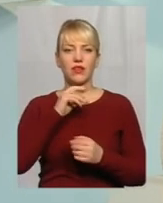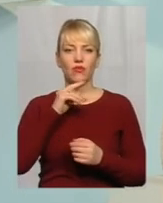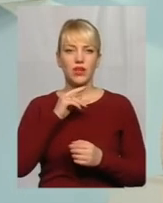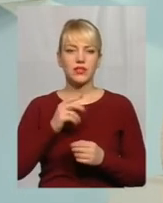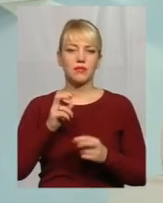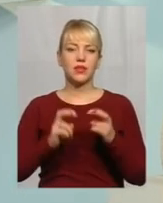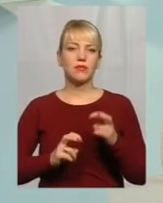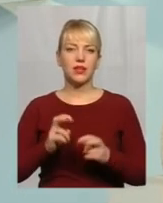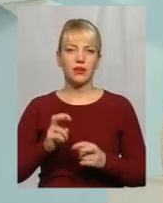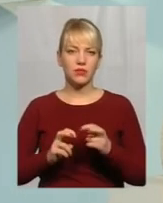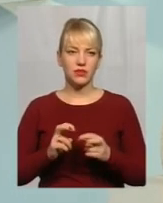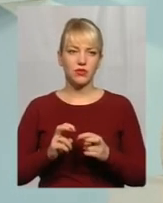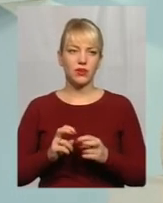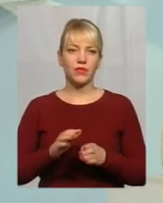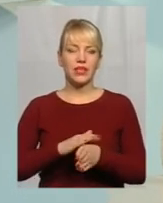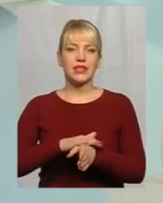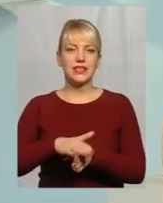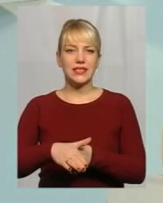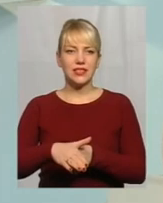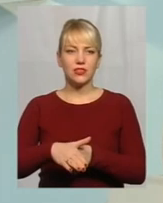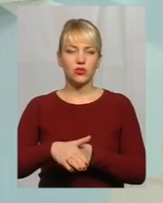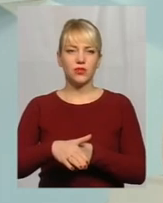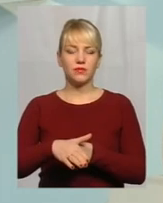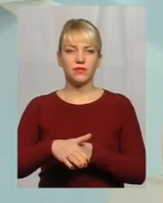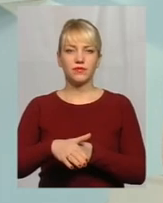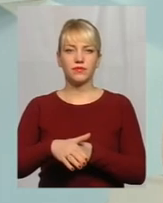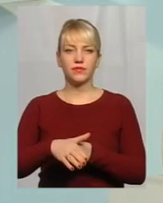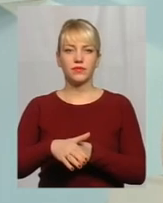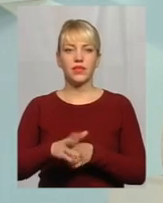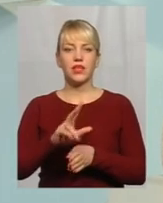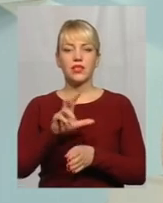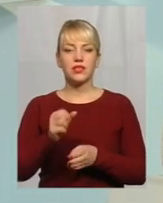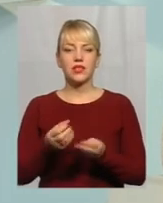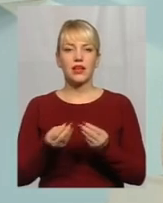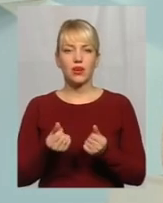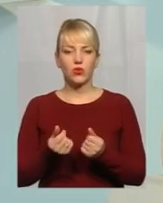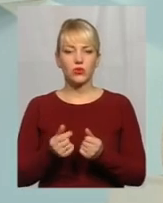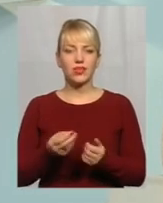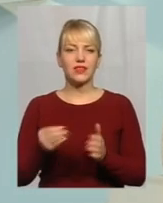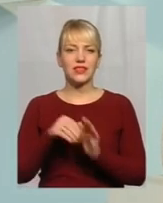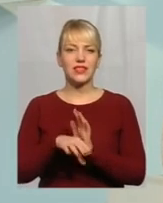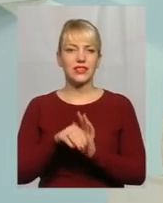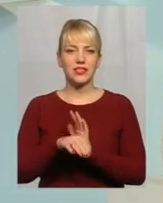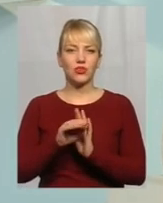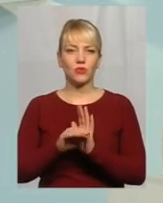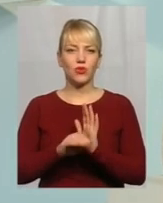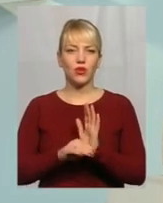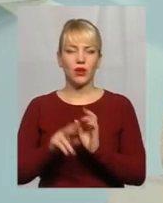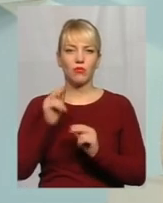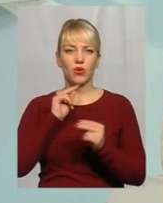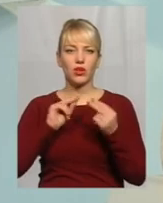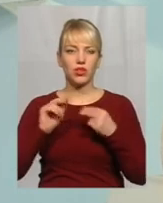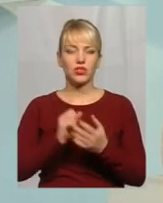підприємство здійснює за рахунок інвестиційної програми Покращення